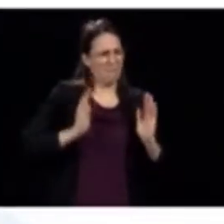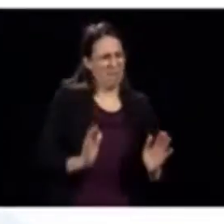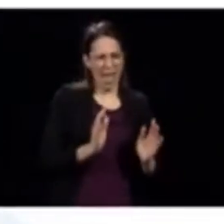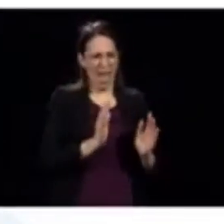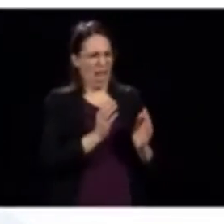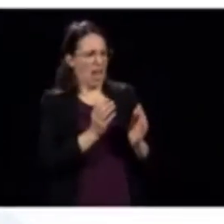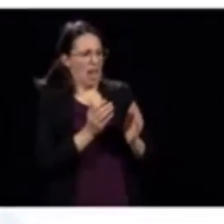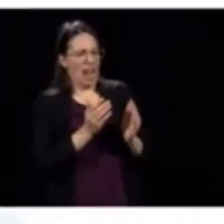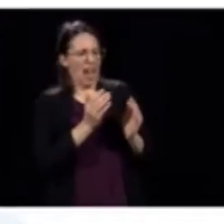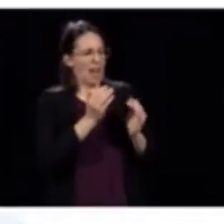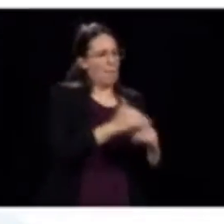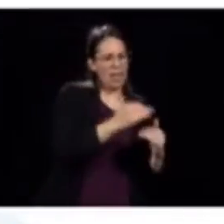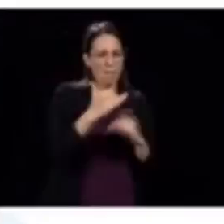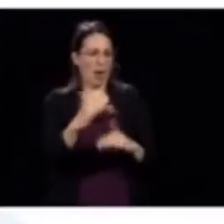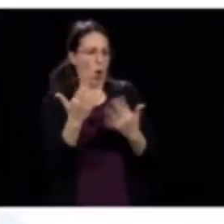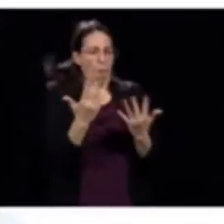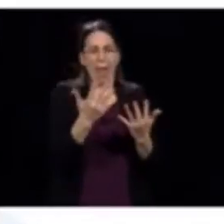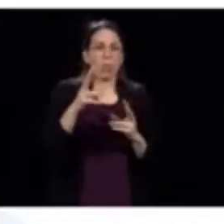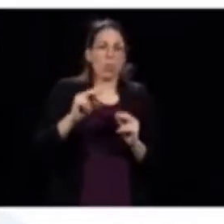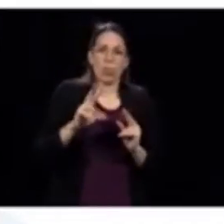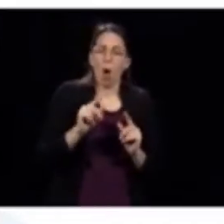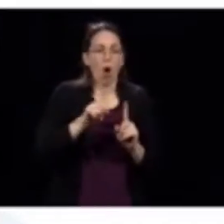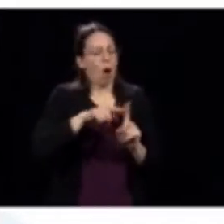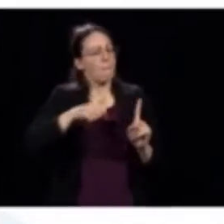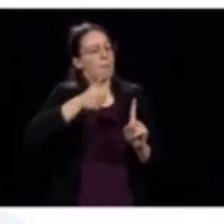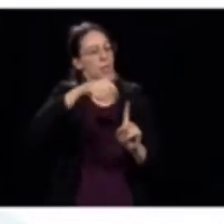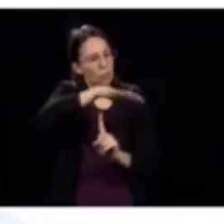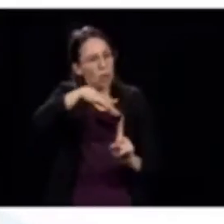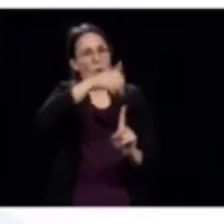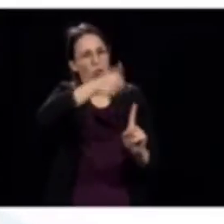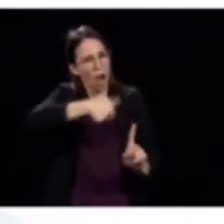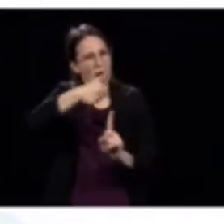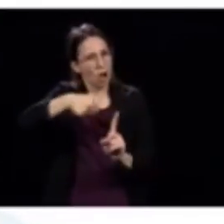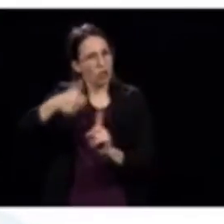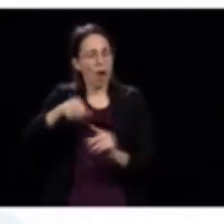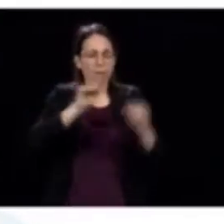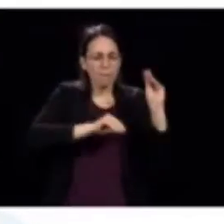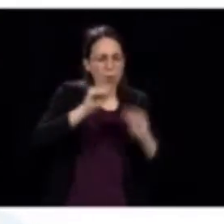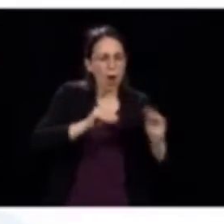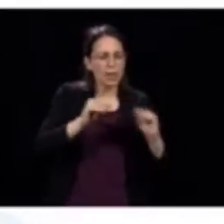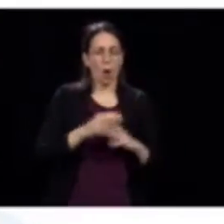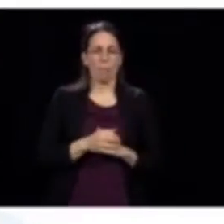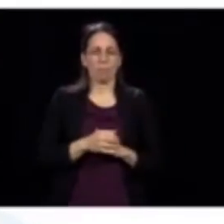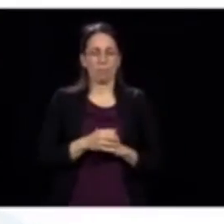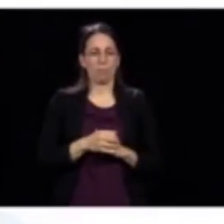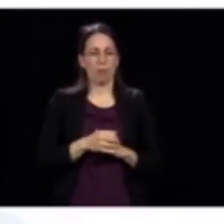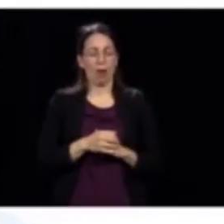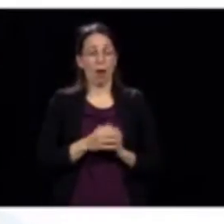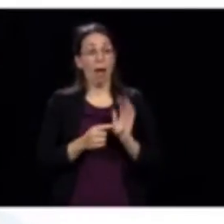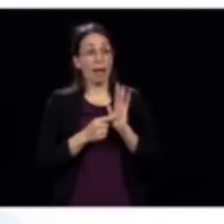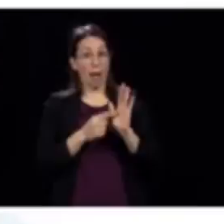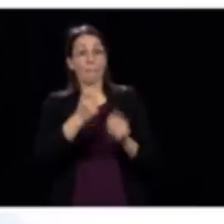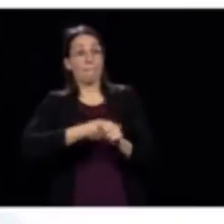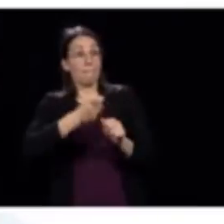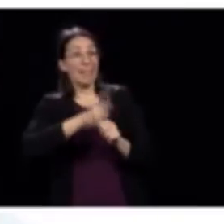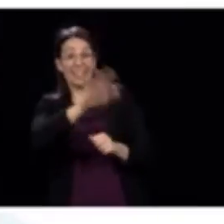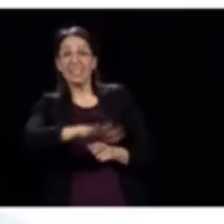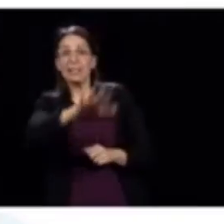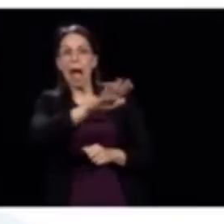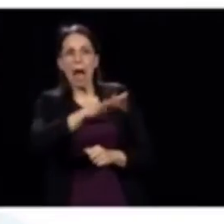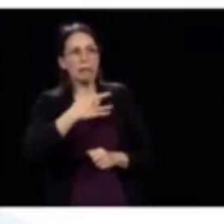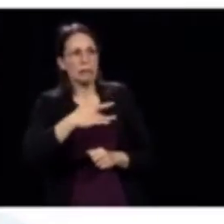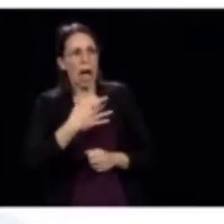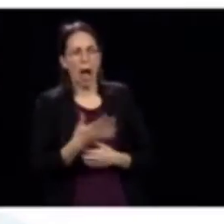cas, que certains médecins qui sont habitués de travailler avec 18 000 lits trouvent qu